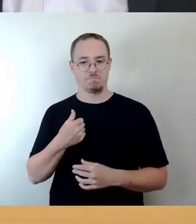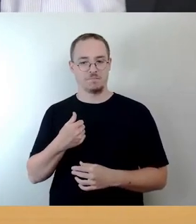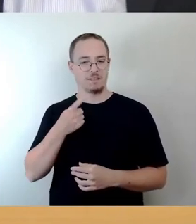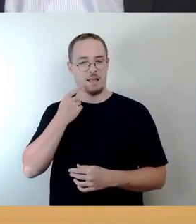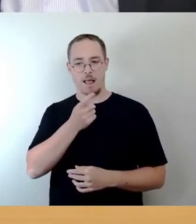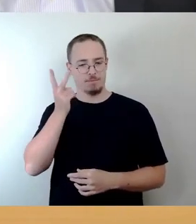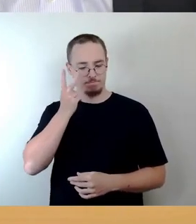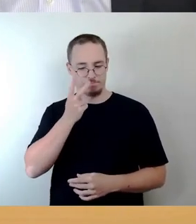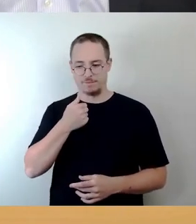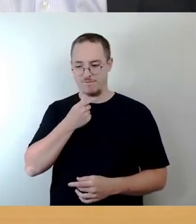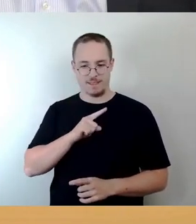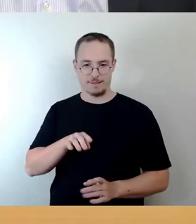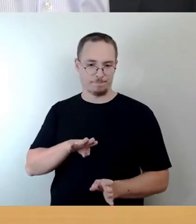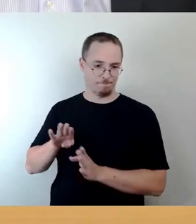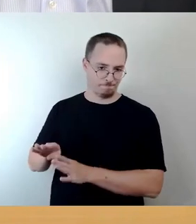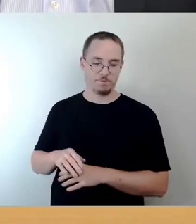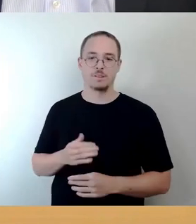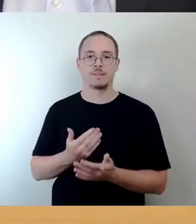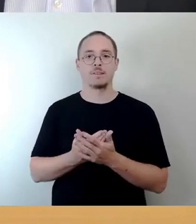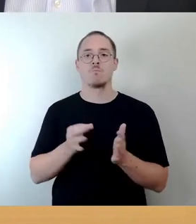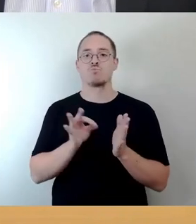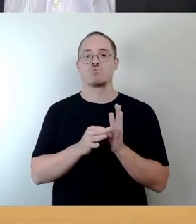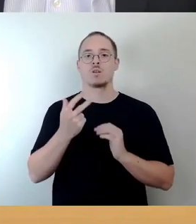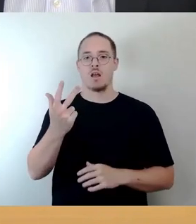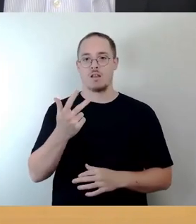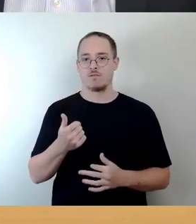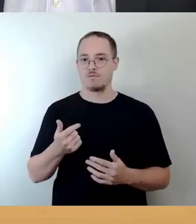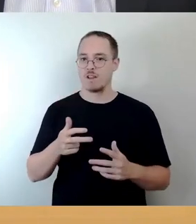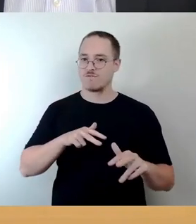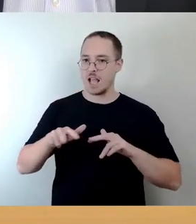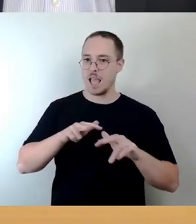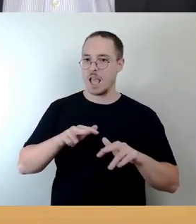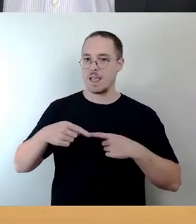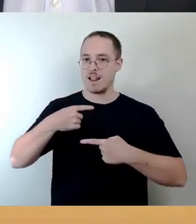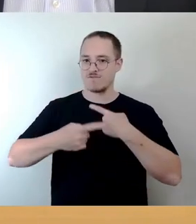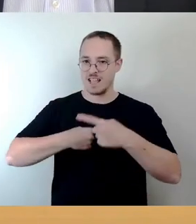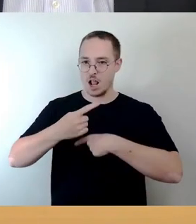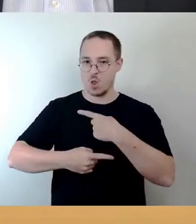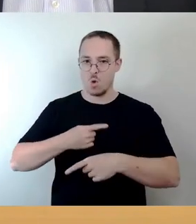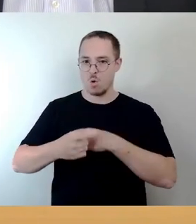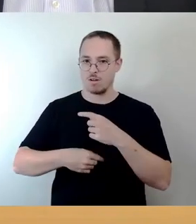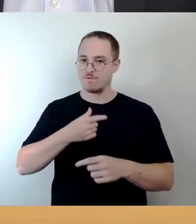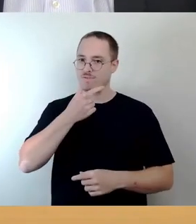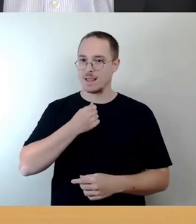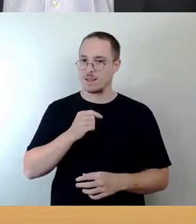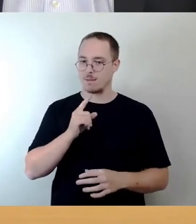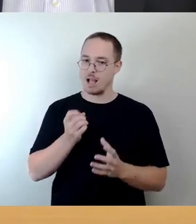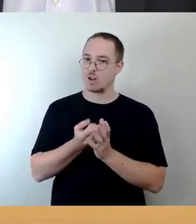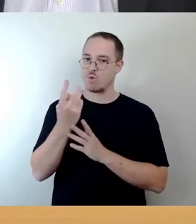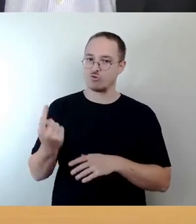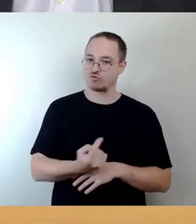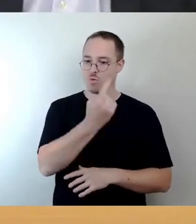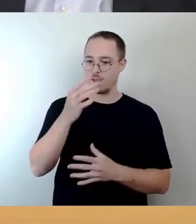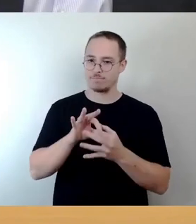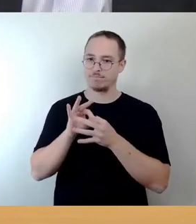verkehrlichen Entwicklung in Dresden. Ich hatte gesagt, nach dem Einreicher CDU-Fraktion wurde sich dann bitte die